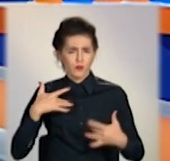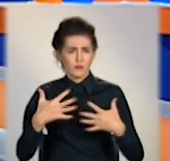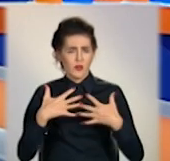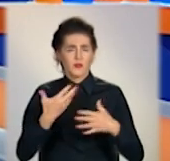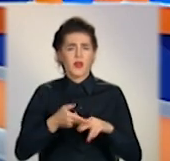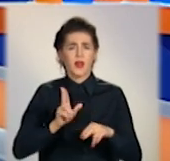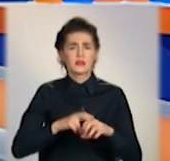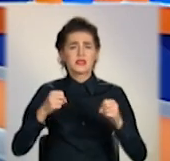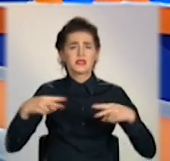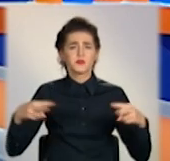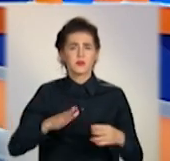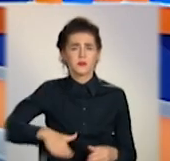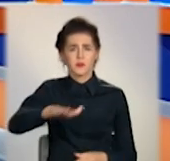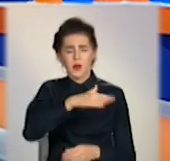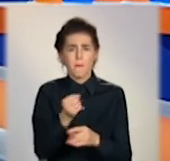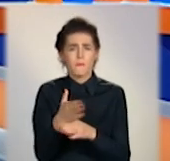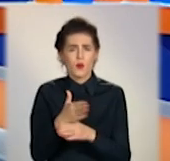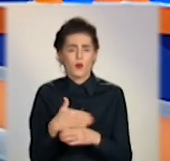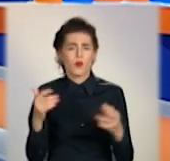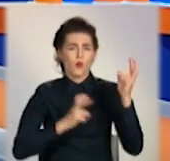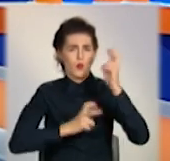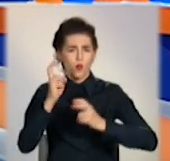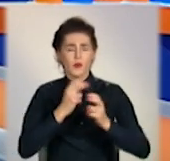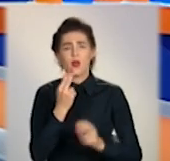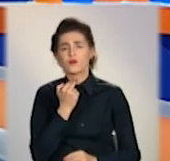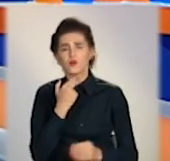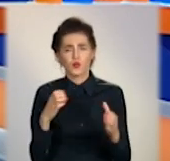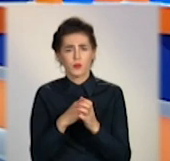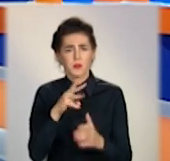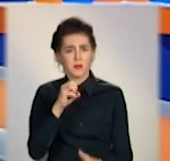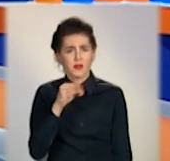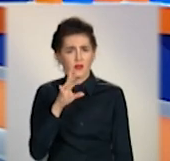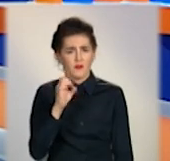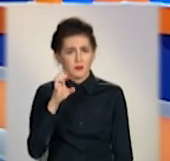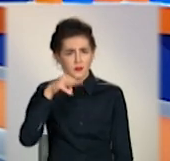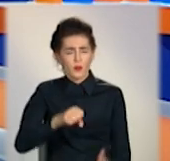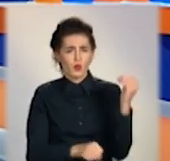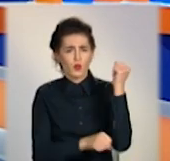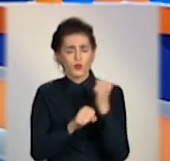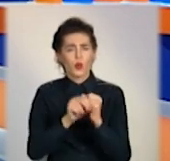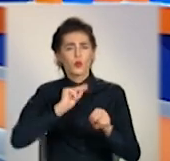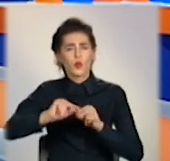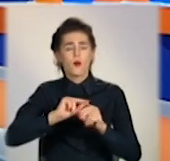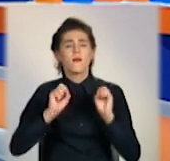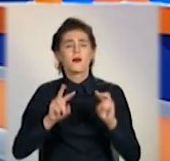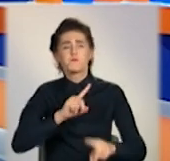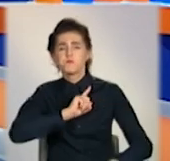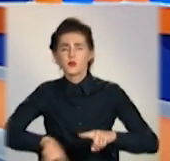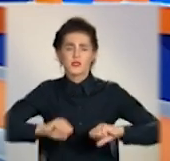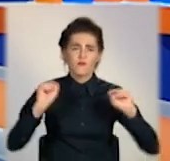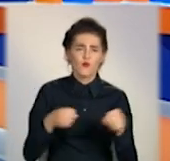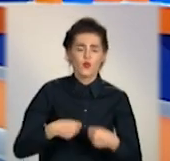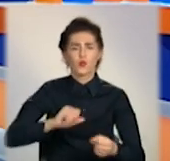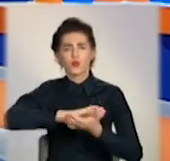спецполігоні Маріупольського комбінату імені Ілліча групи Метинвест співробітники учать діяти швидко та безпечно в